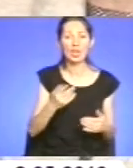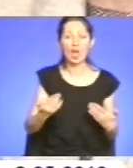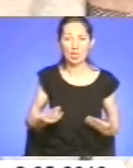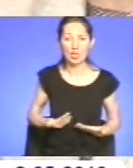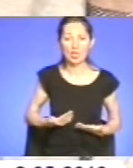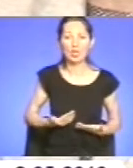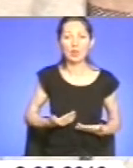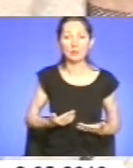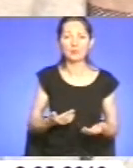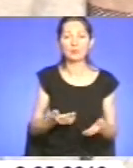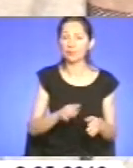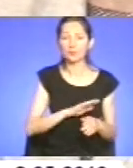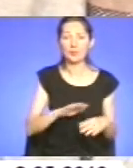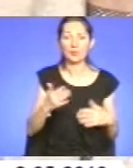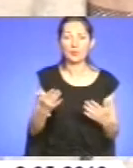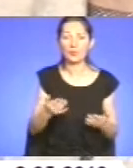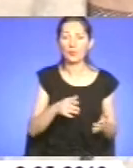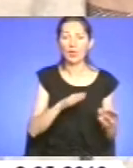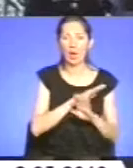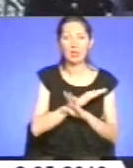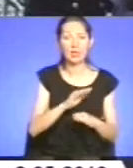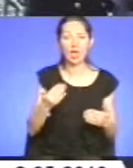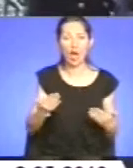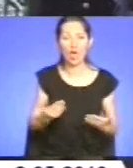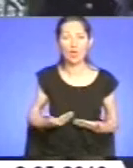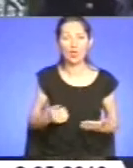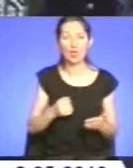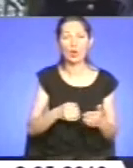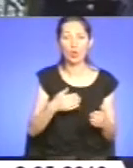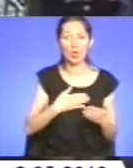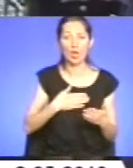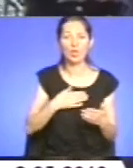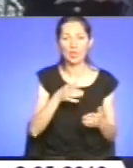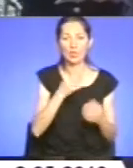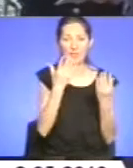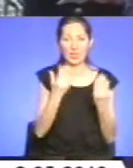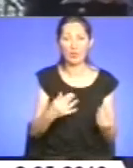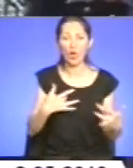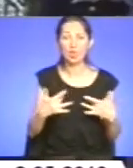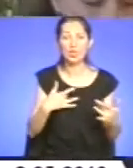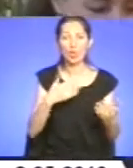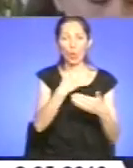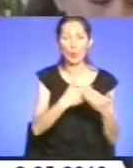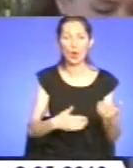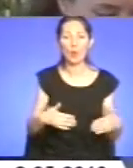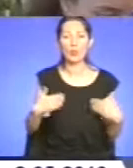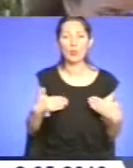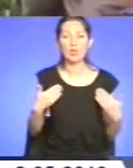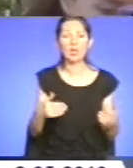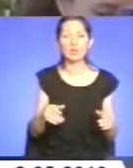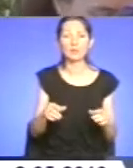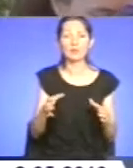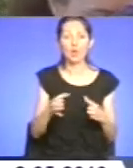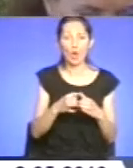відійшов у вічність, не доживши до наших днів. Концертною програмою присутніх вітали творчі міліцейські колективи. Гостей